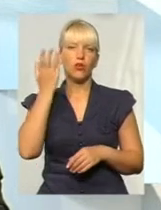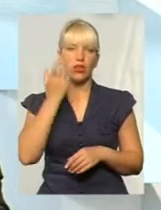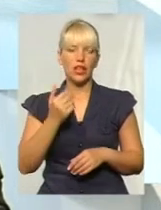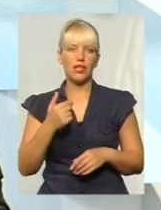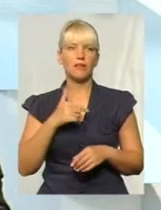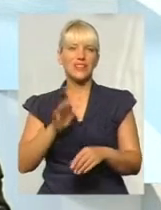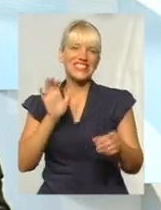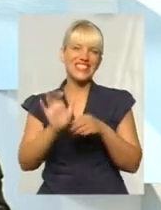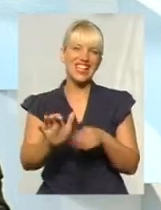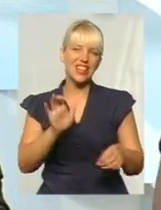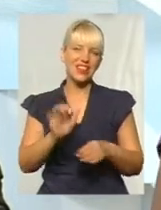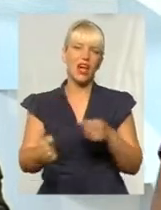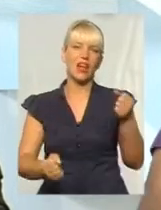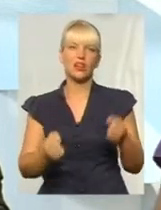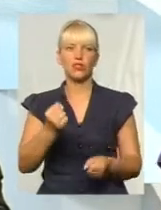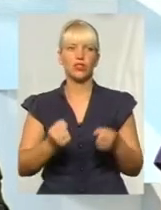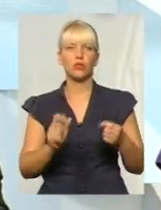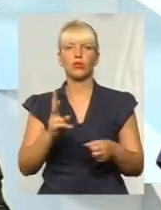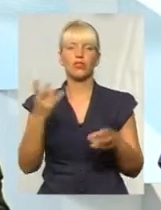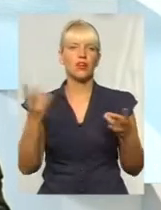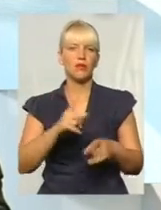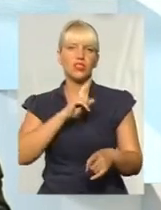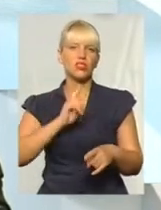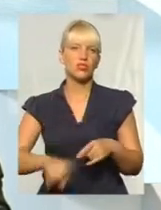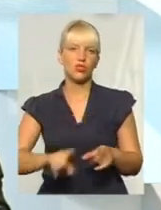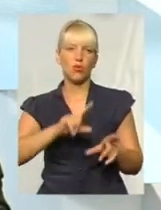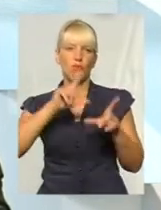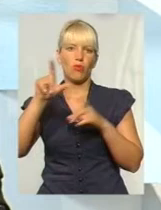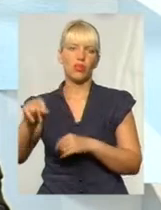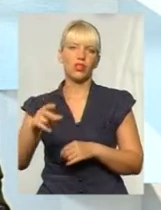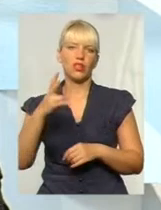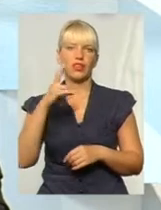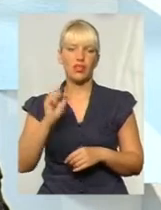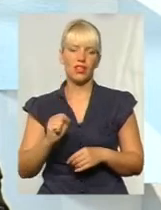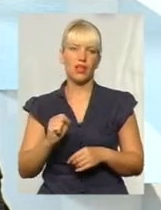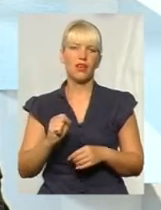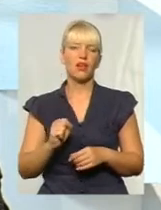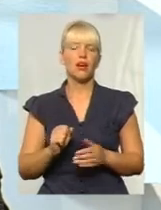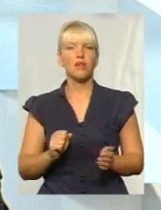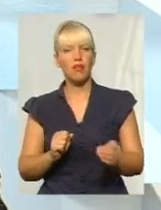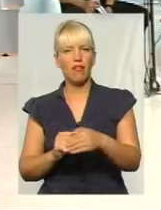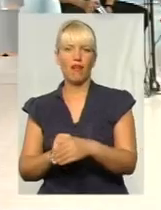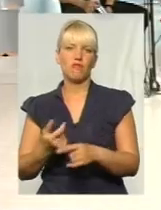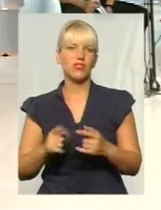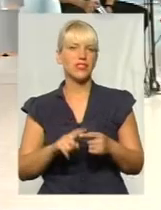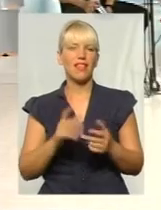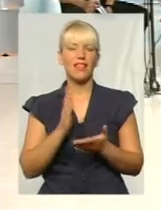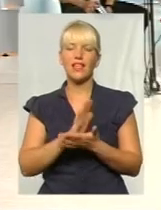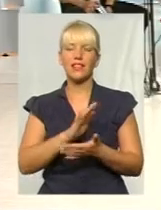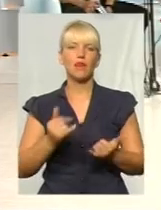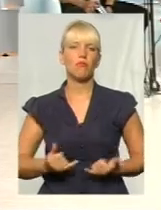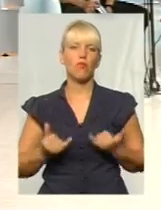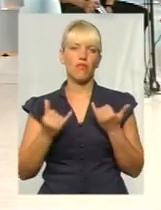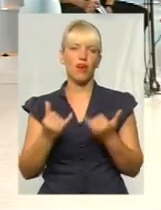сигналять позаду водії, яким, ну, конче треба повернути на право. Ну, я вважаю, це вже неповага до велосипедисту. А якщо ти